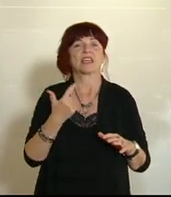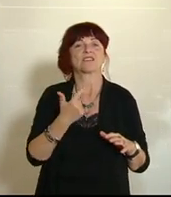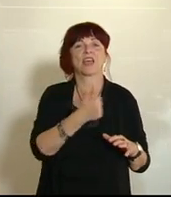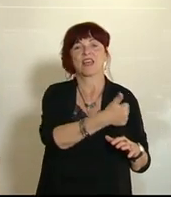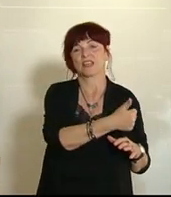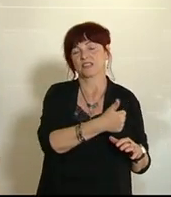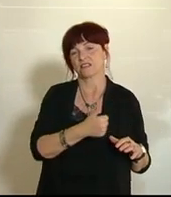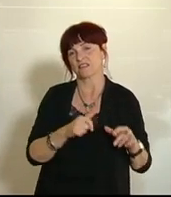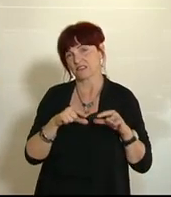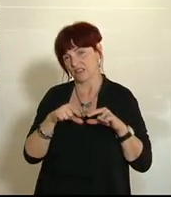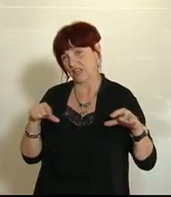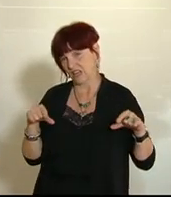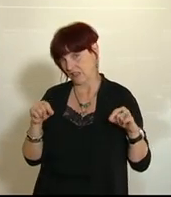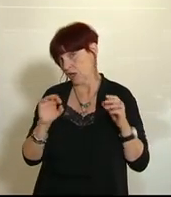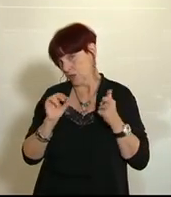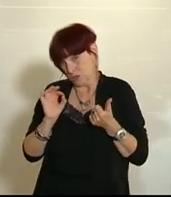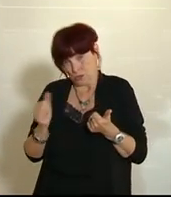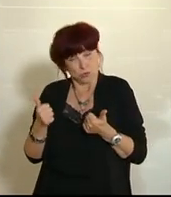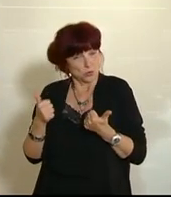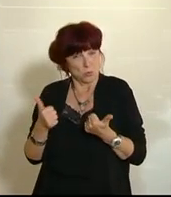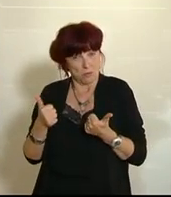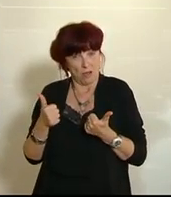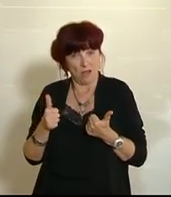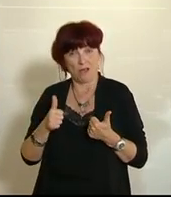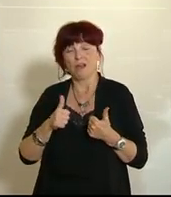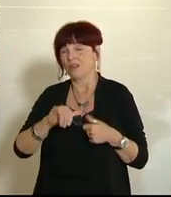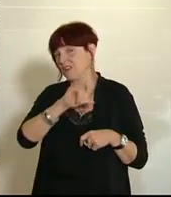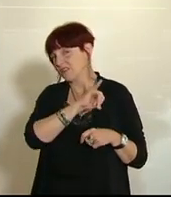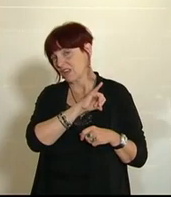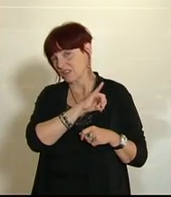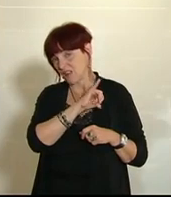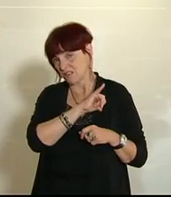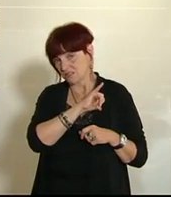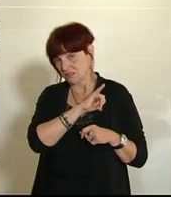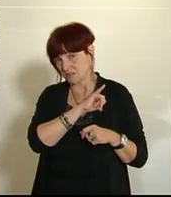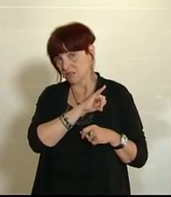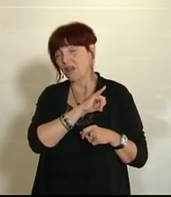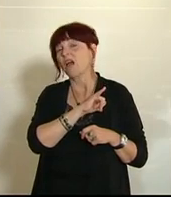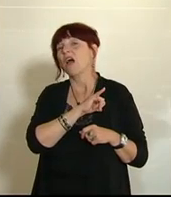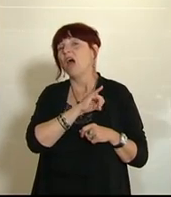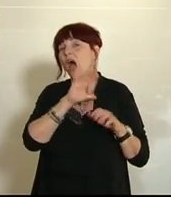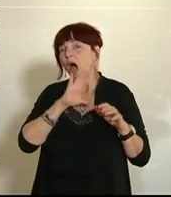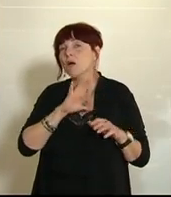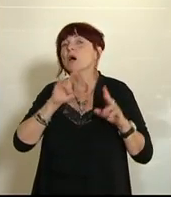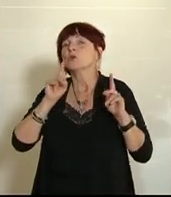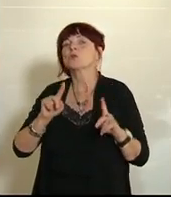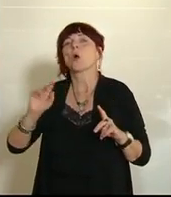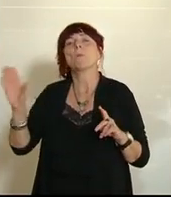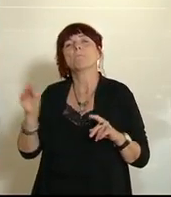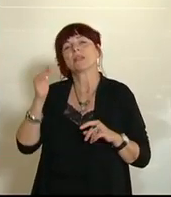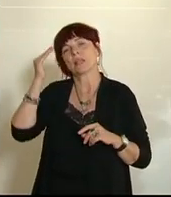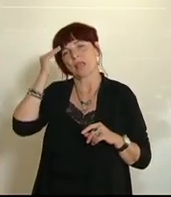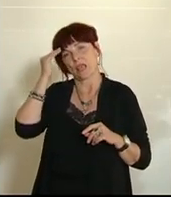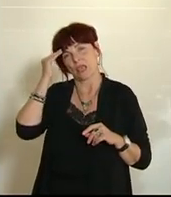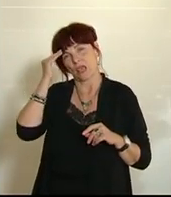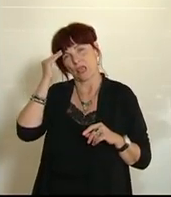ist natürlich gut, und ist interessant. Zu berücksichtigen wäre natürlich auch,